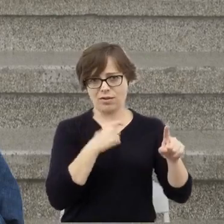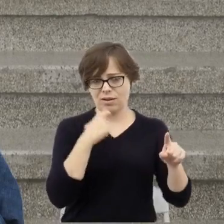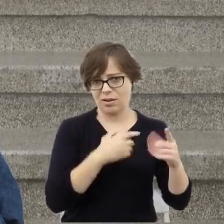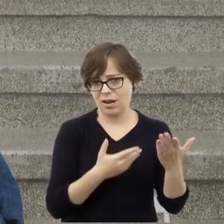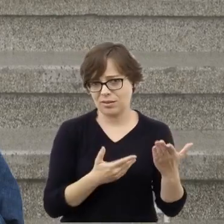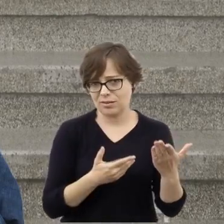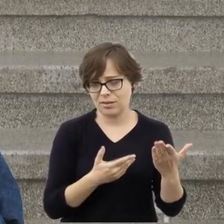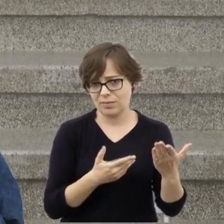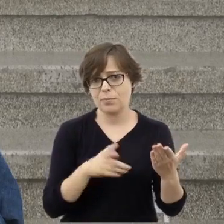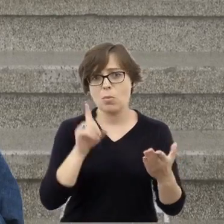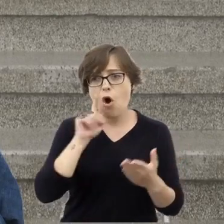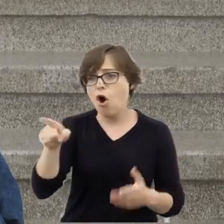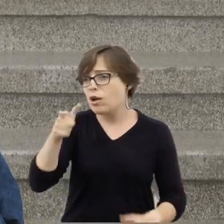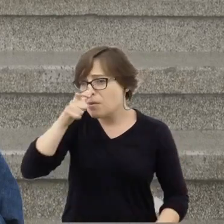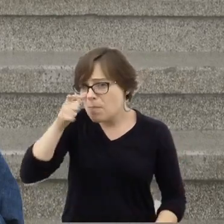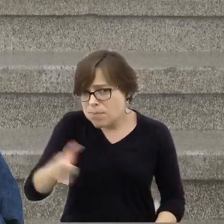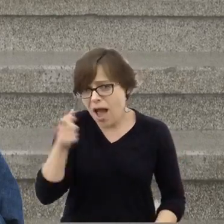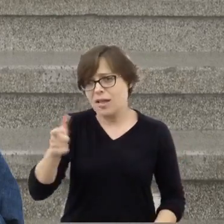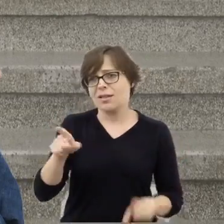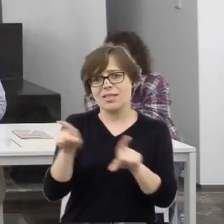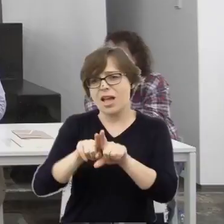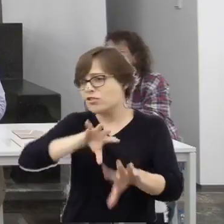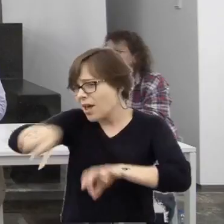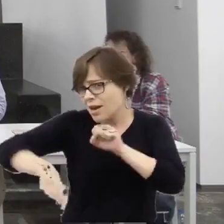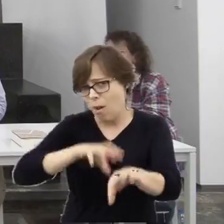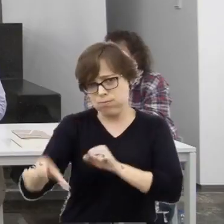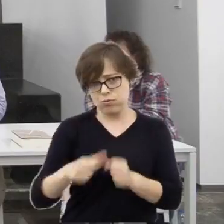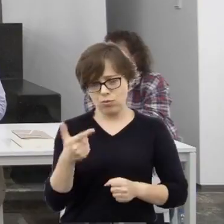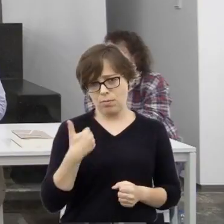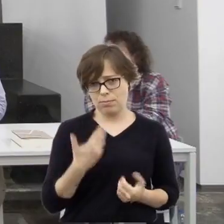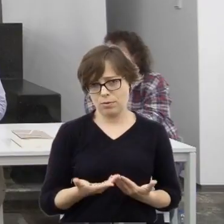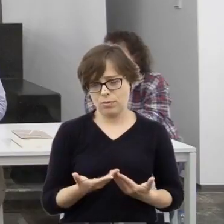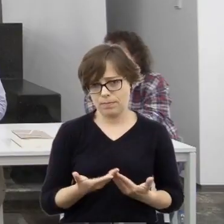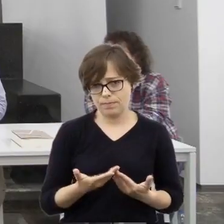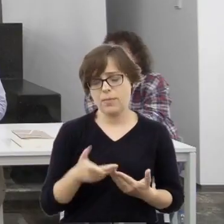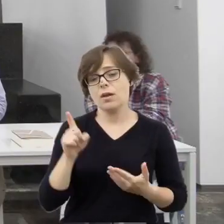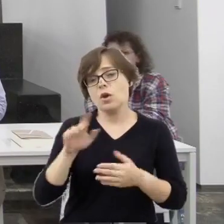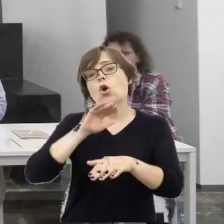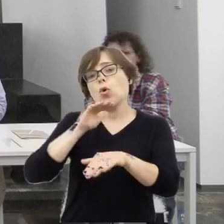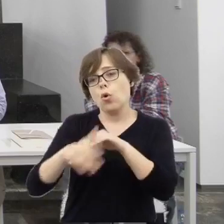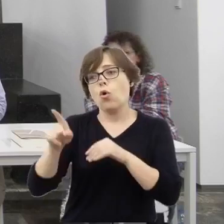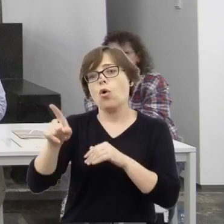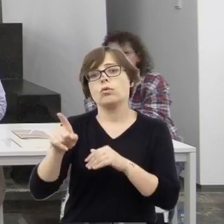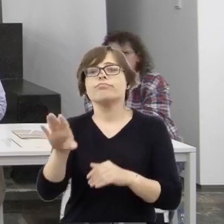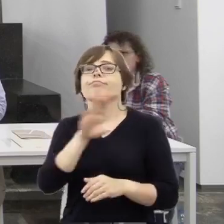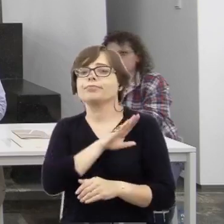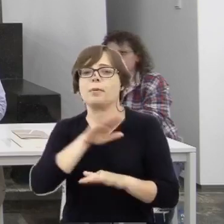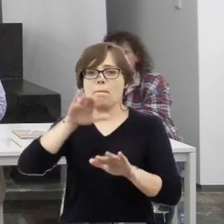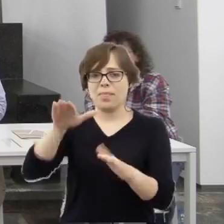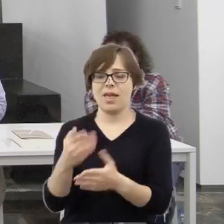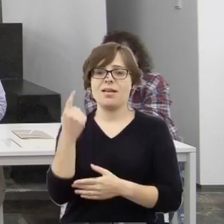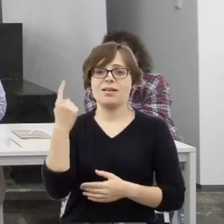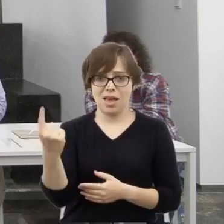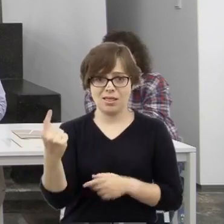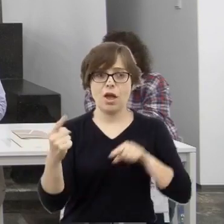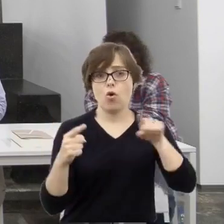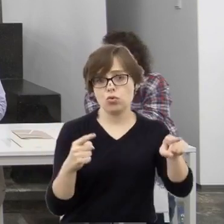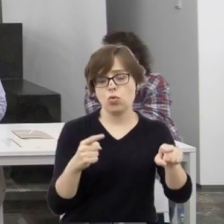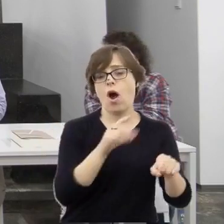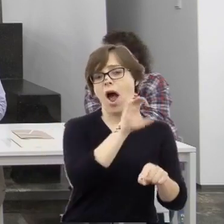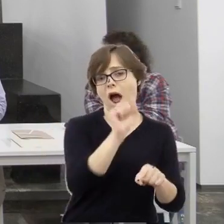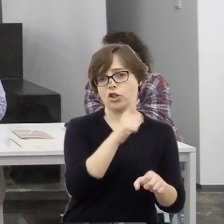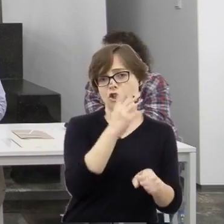Chodzi po prostu o bandyterkę i rabunek. Na szczęście ofiar było mniej, bo tylko jedna, a w tym przypadku aż 42